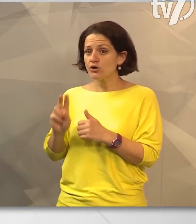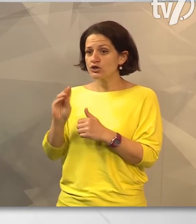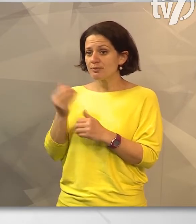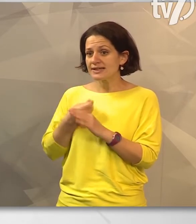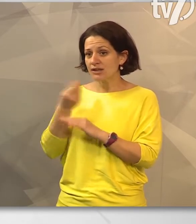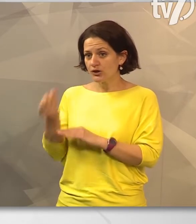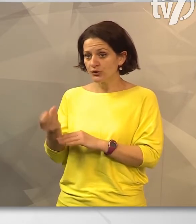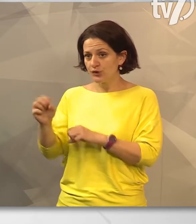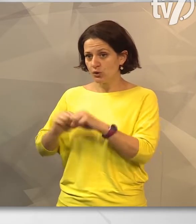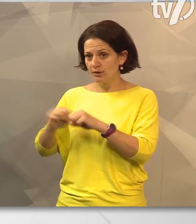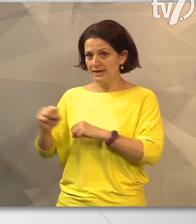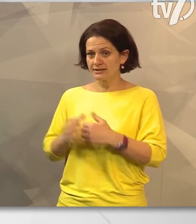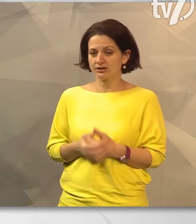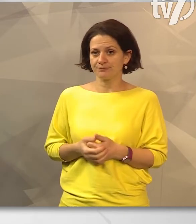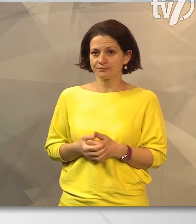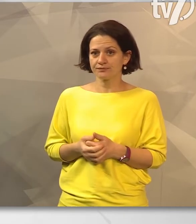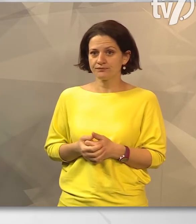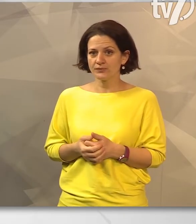biztosított a kormányzat.